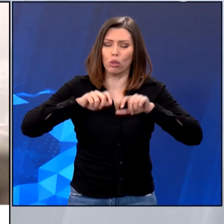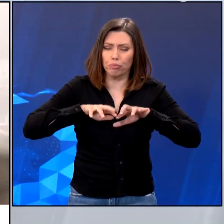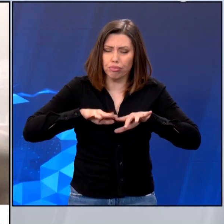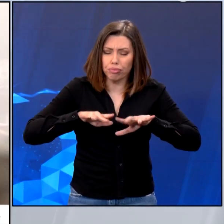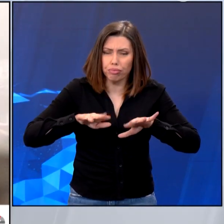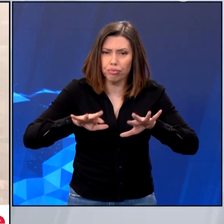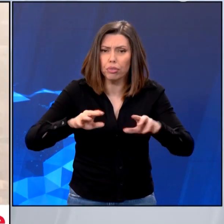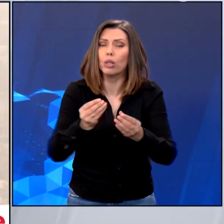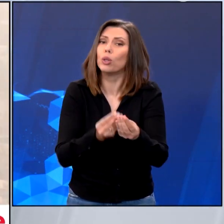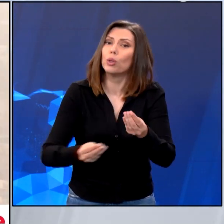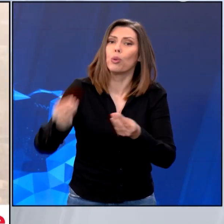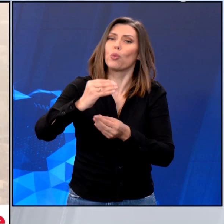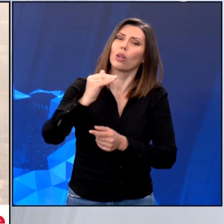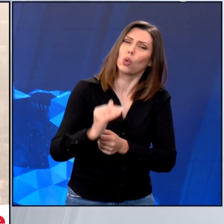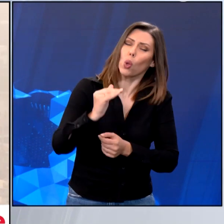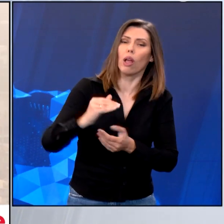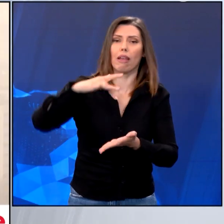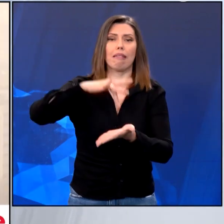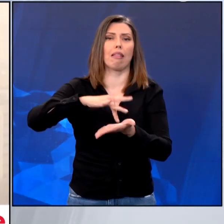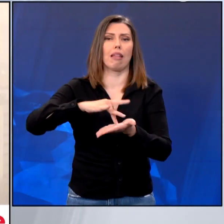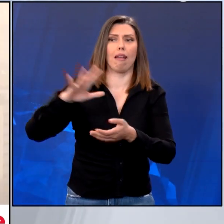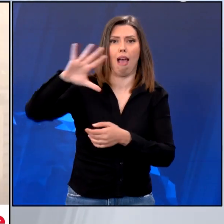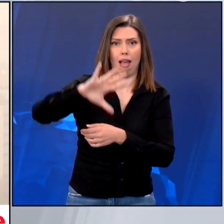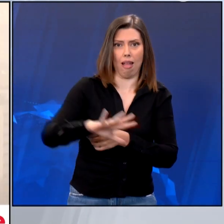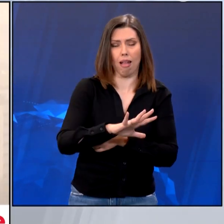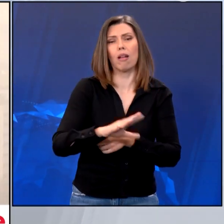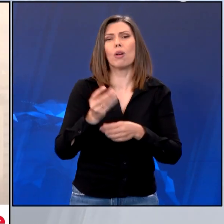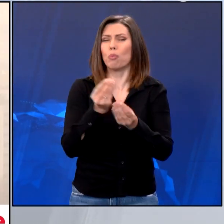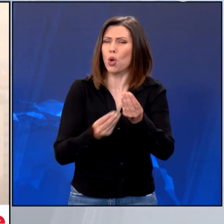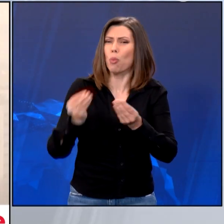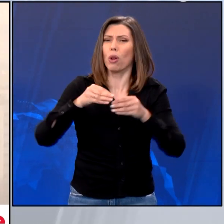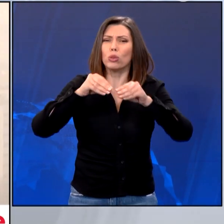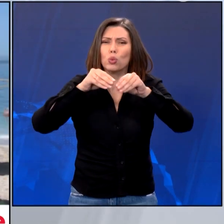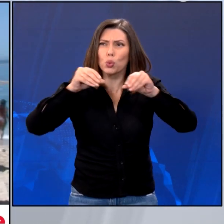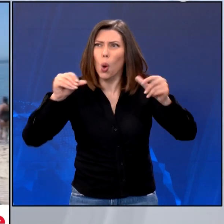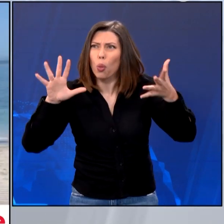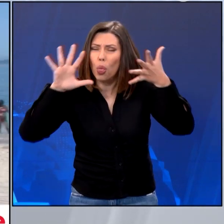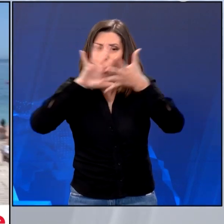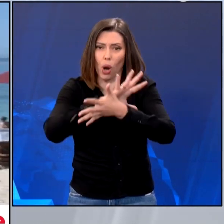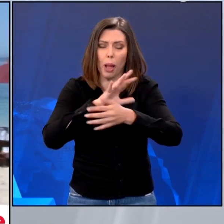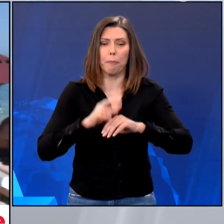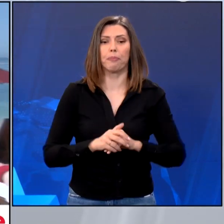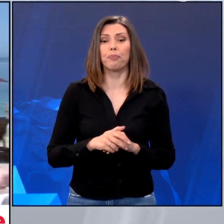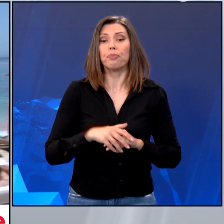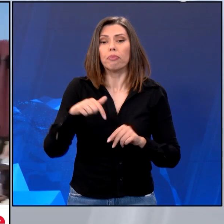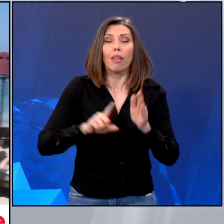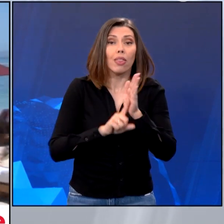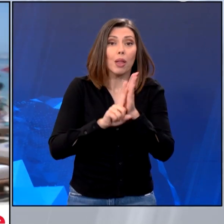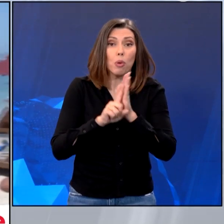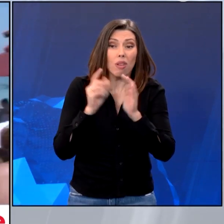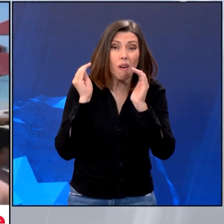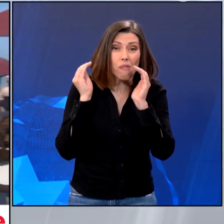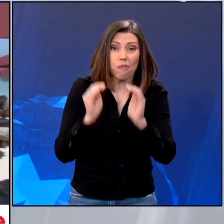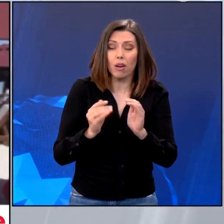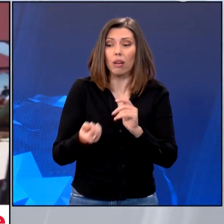κυρίως όμως τα κεντρικά και τα νότια της χώρας. Εκεί θα περιοριστεί ορατότητα και θα έχουμε μια σχετική θολούρα στην ατμόσφαιρα. Μέχρι και την Τετάρτη οι θερμοκρασίες